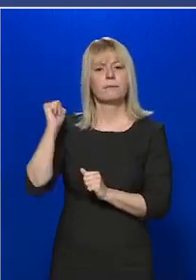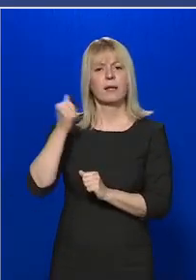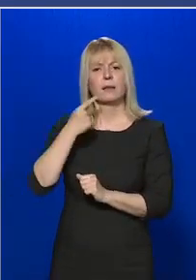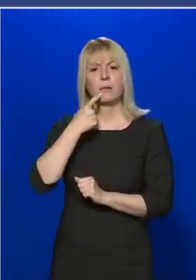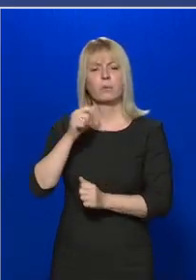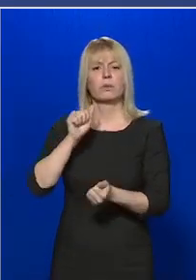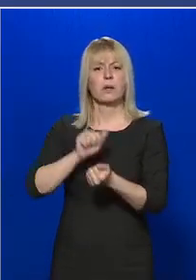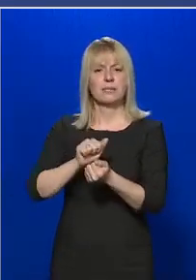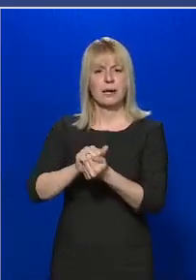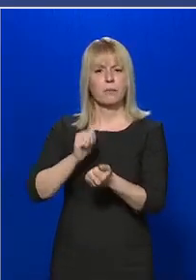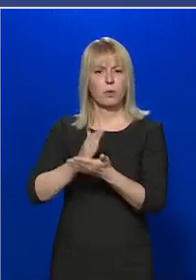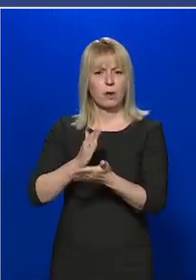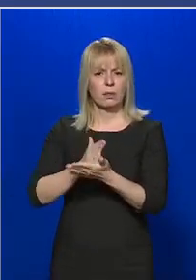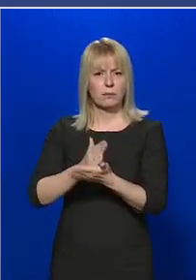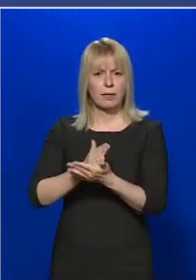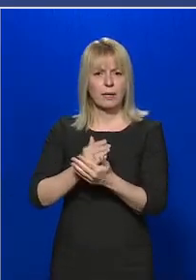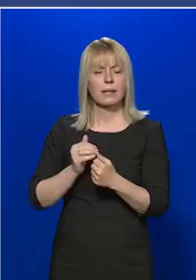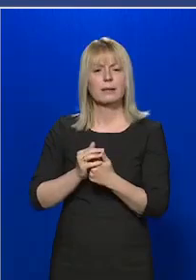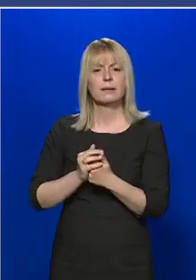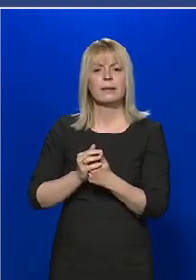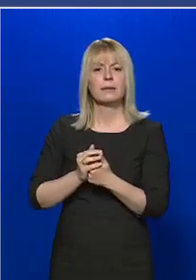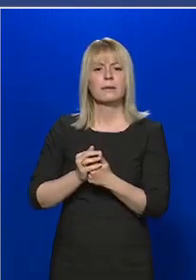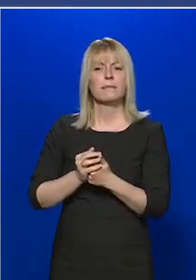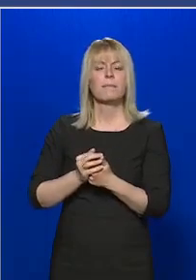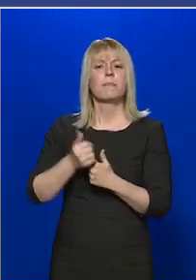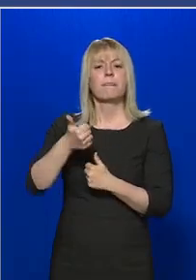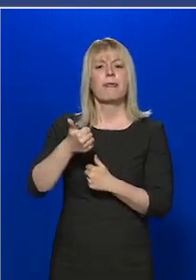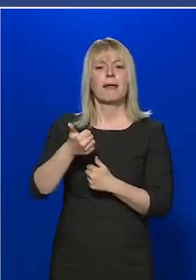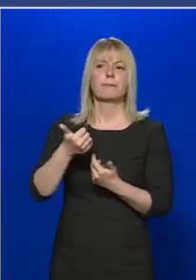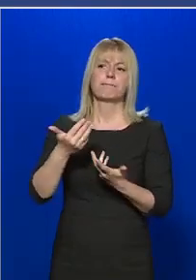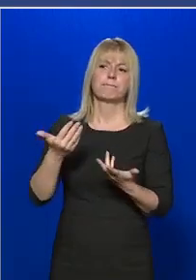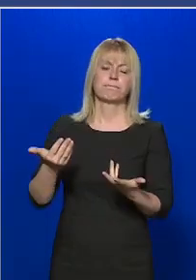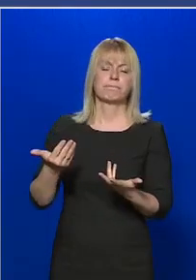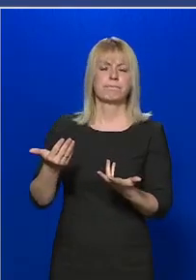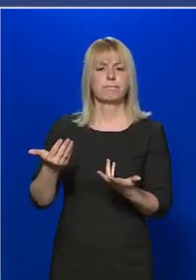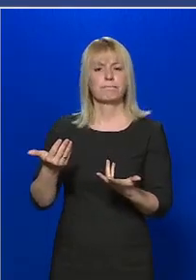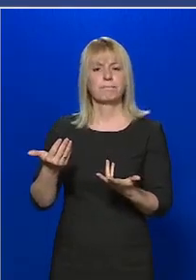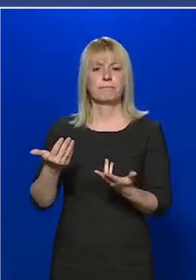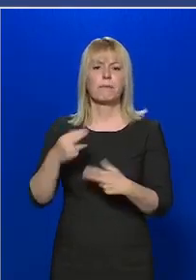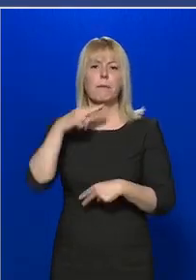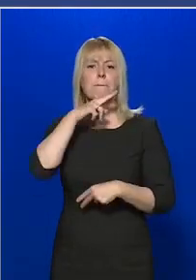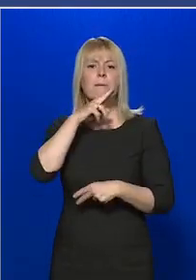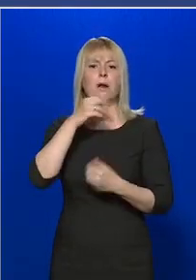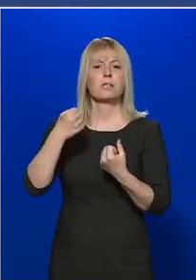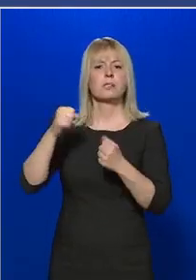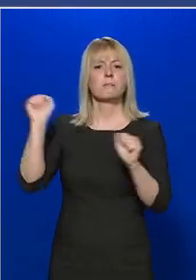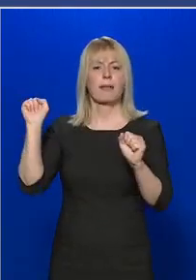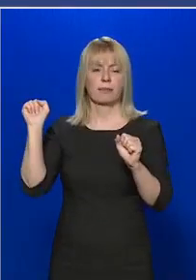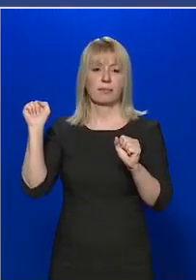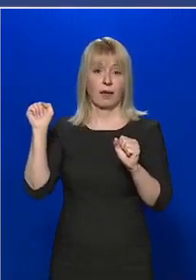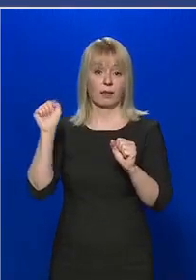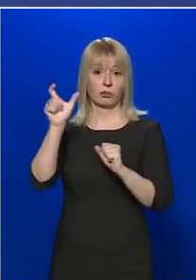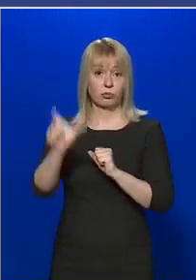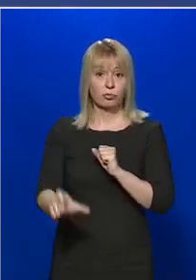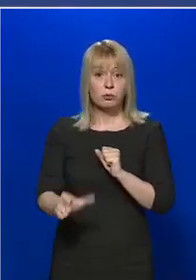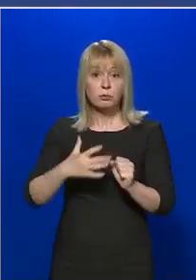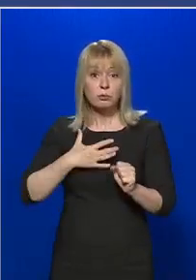számokat, tehát az egy tulajdonképpen panaszmentesen kiderült,